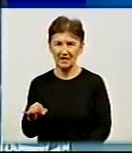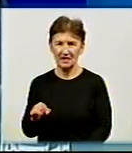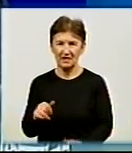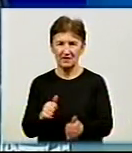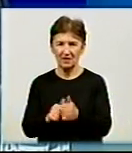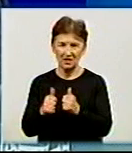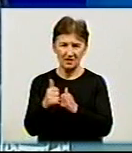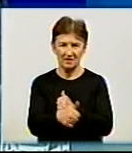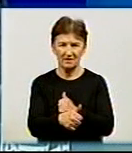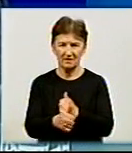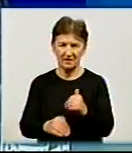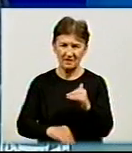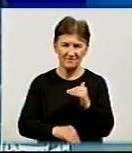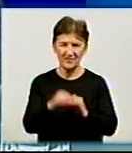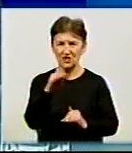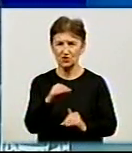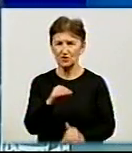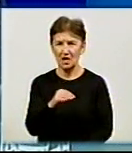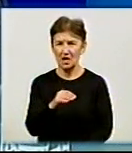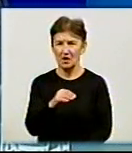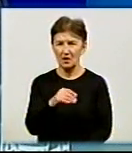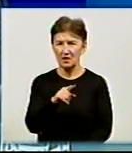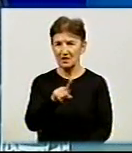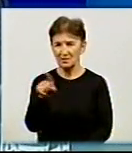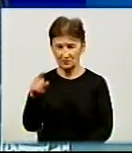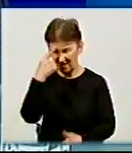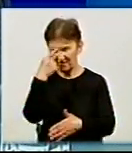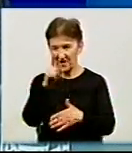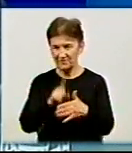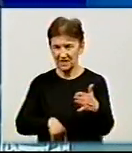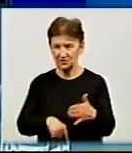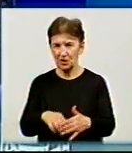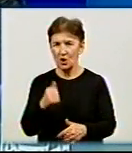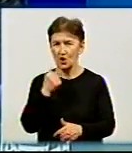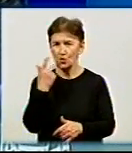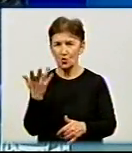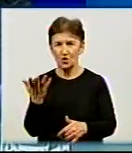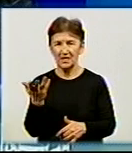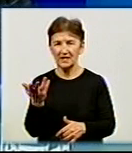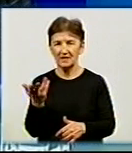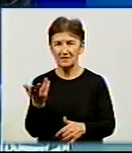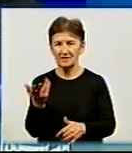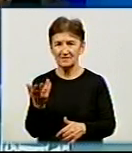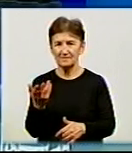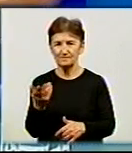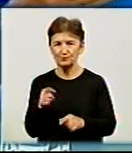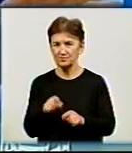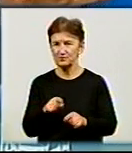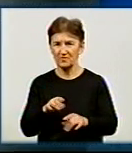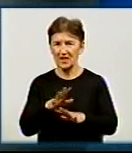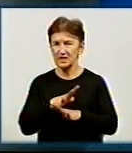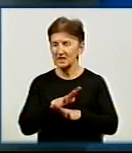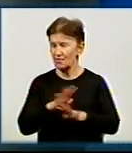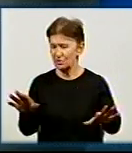стоїть Хацкевича, він вище стоїть Верни Дуба. Його визнали тренери. коли ми спілкувалися, тут не було взагалі